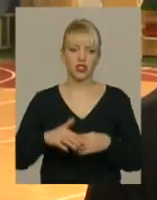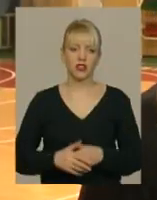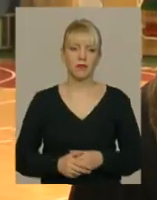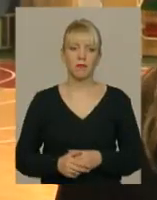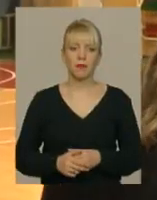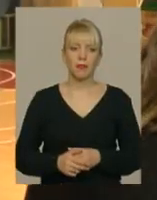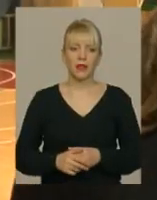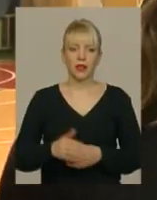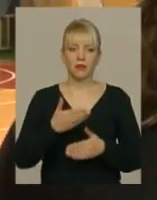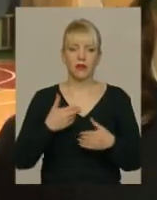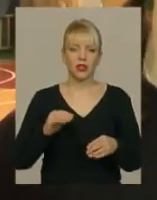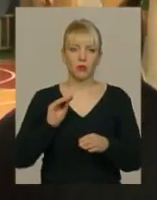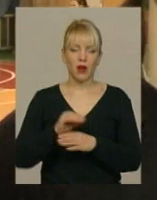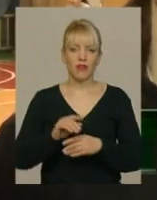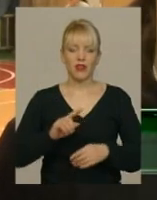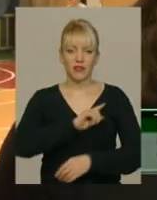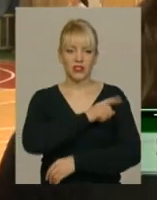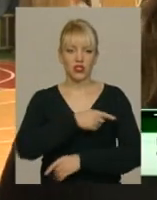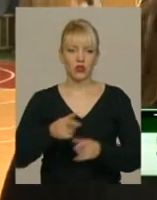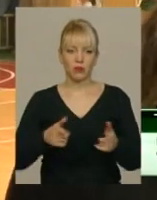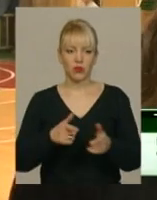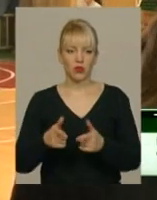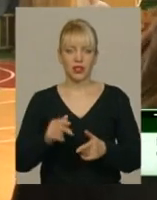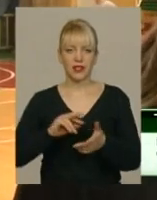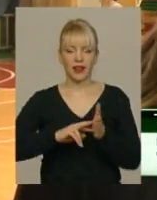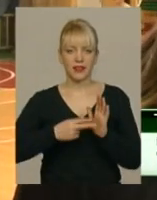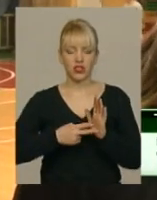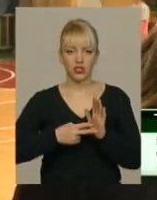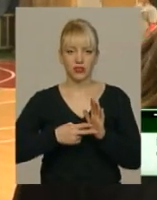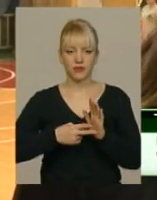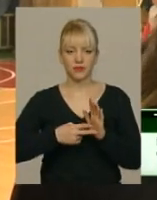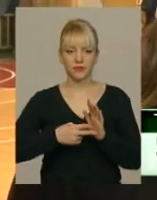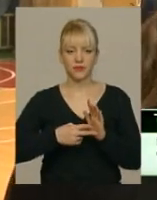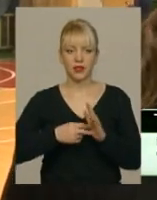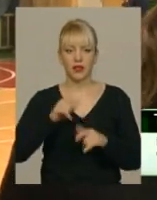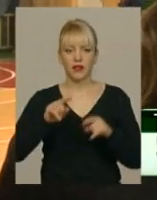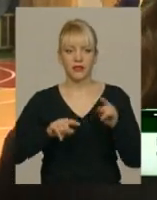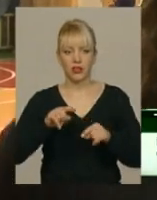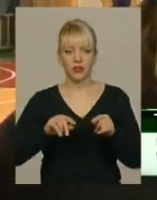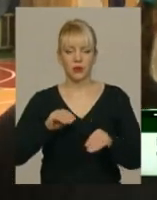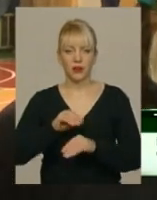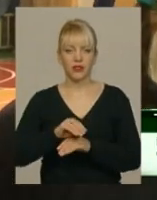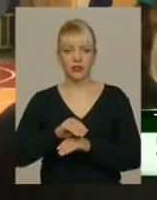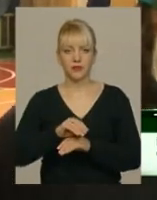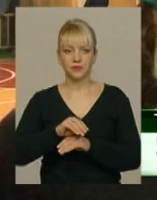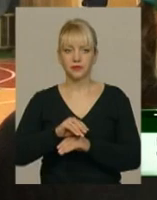додавали фізичної підготовки, звичайно тактично. Декілька додавали